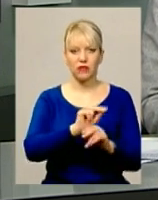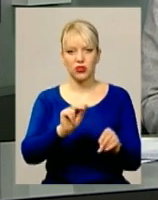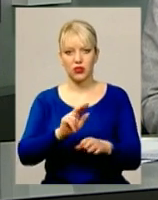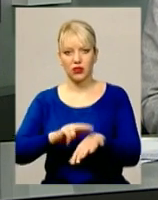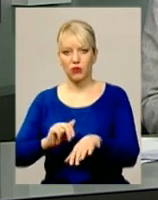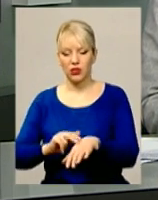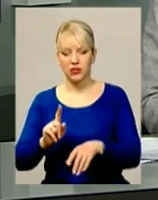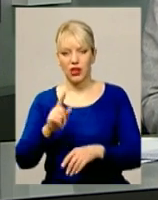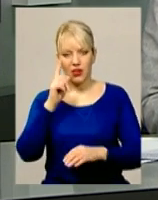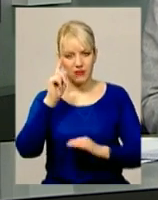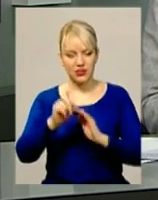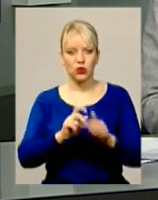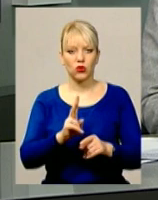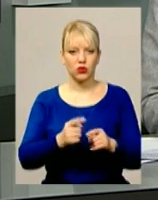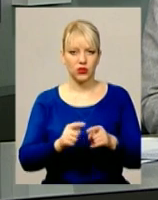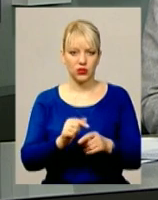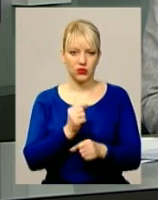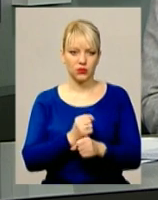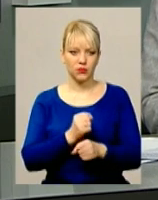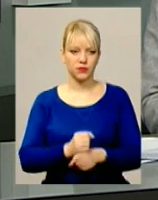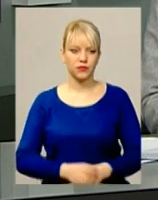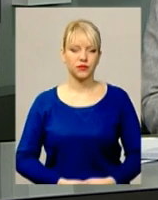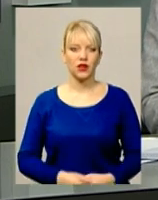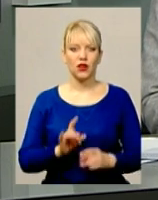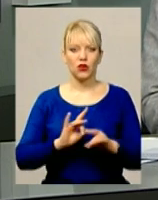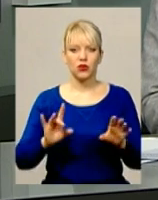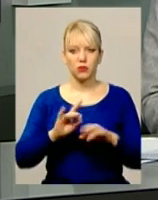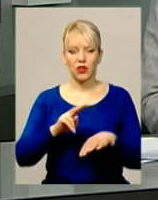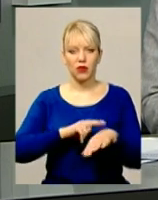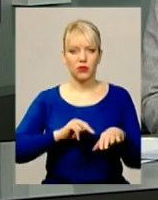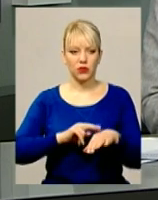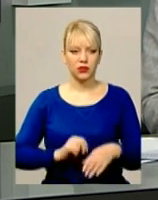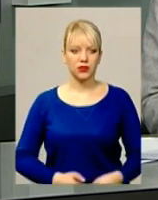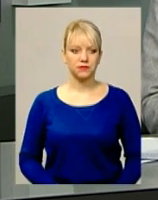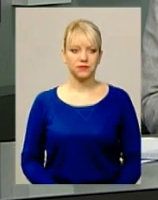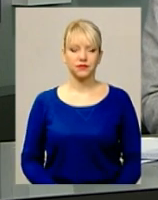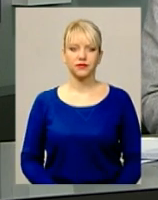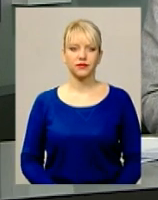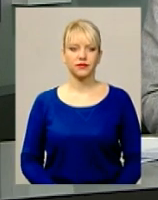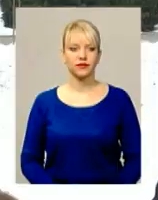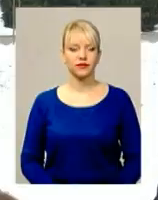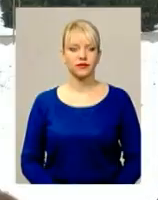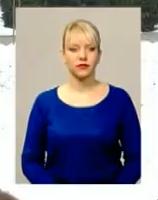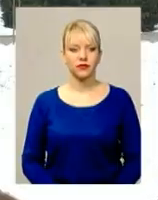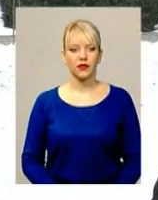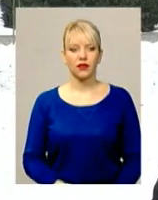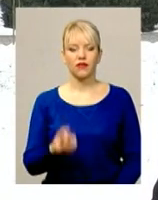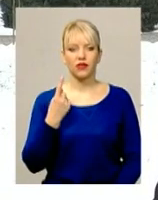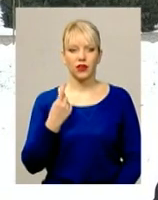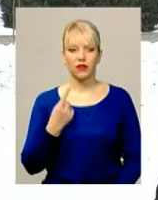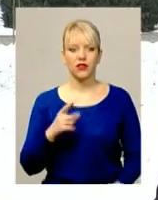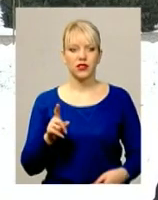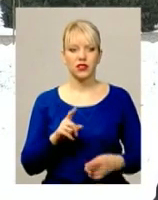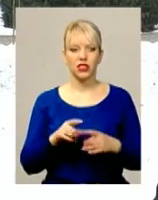який вирухували товариша потерпілого, розповідає речниця хмельницької поліції Світлана Свідерська. Виявилось, він